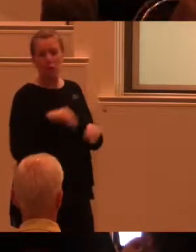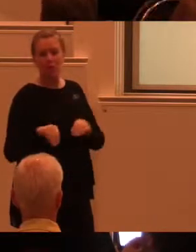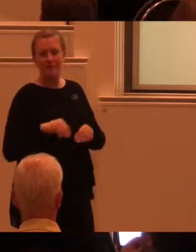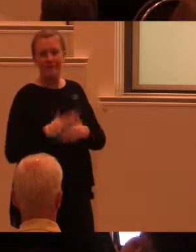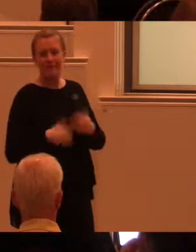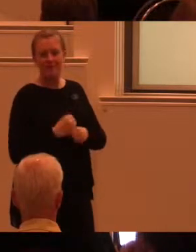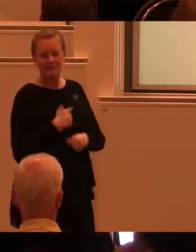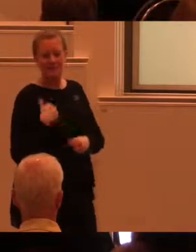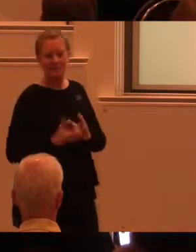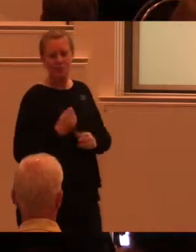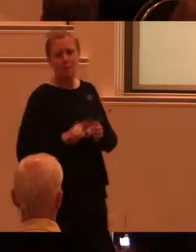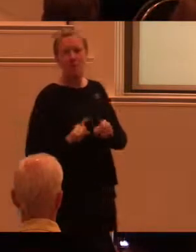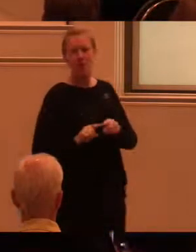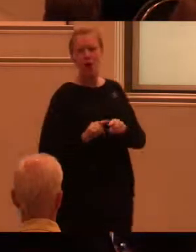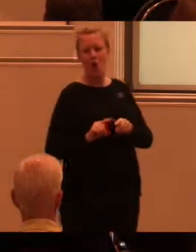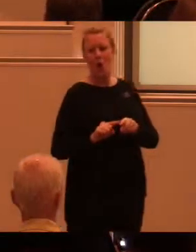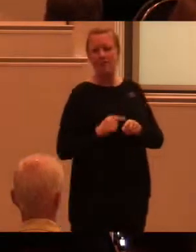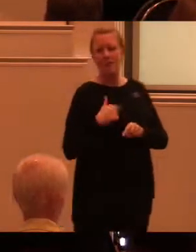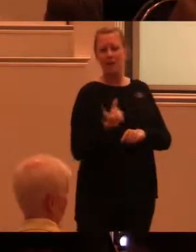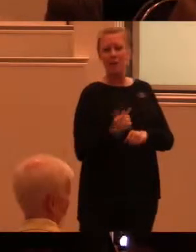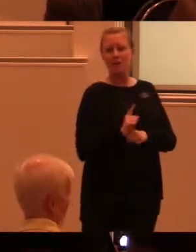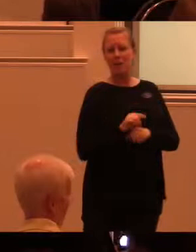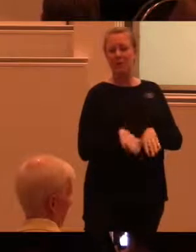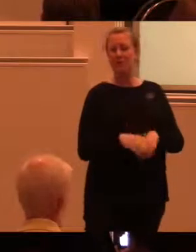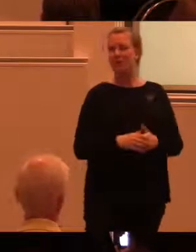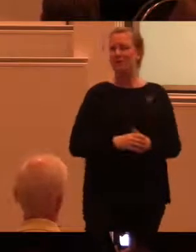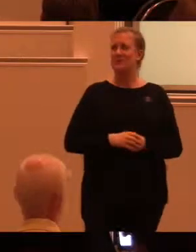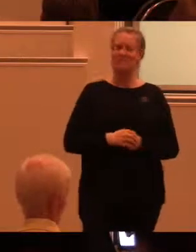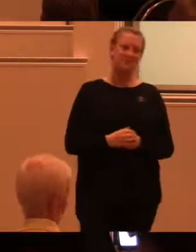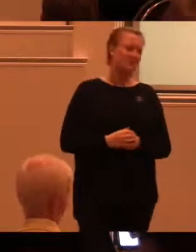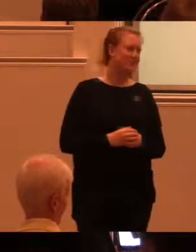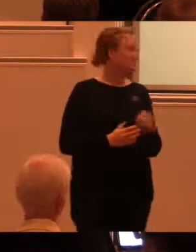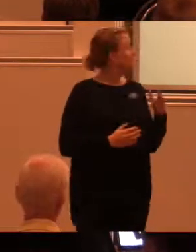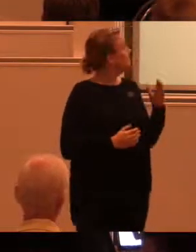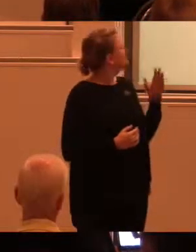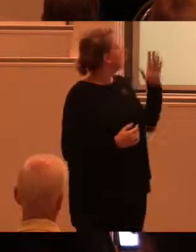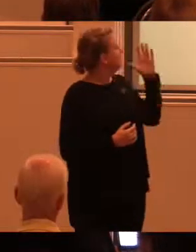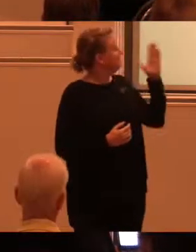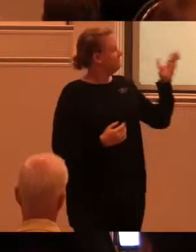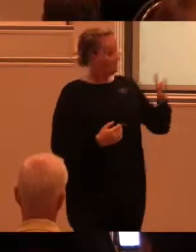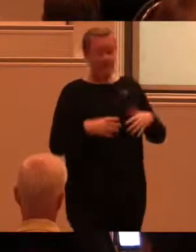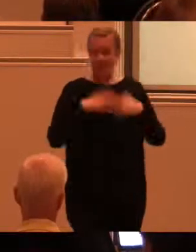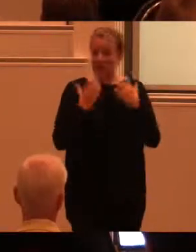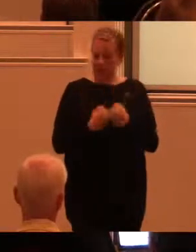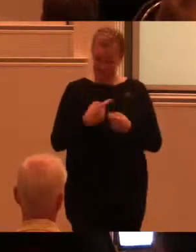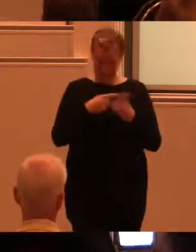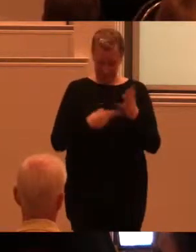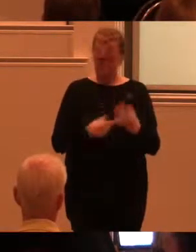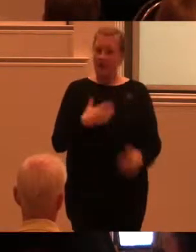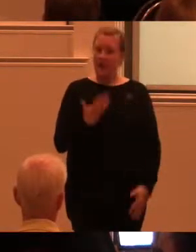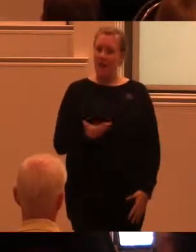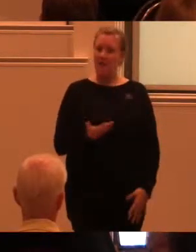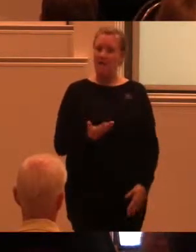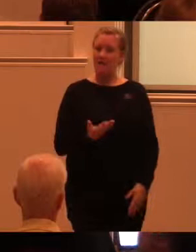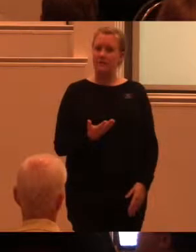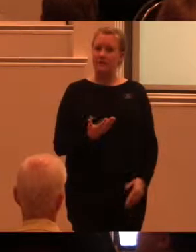kommer dit. Det här är fyra bitar som handlar om anledningar till att